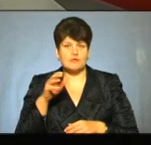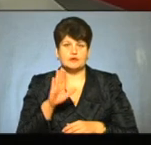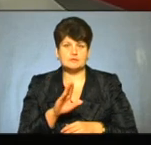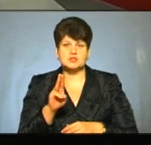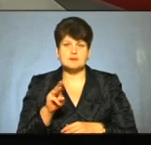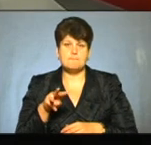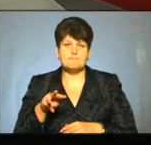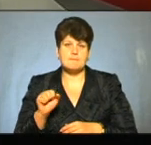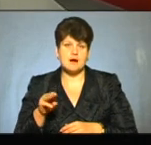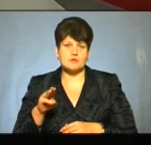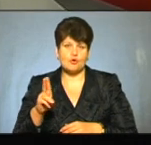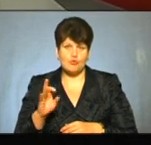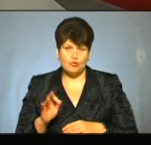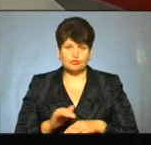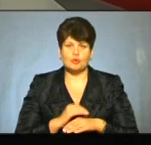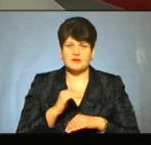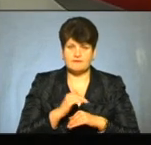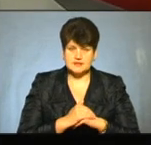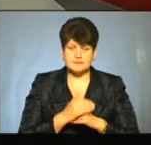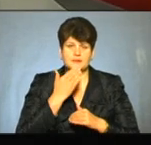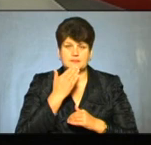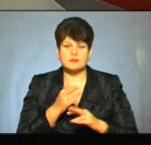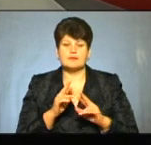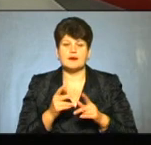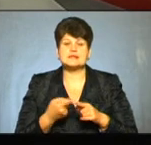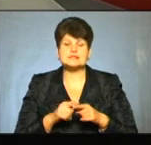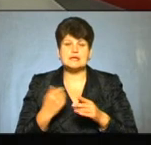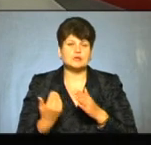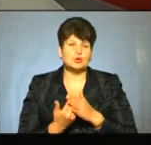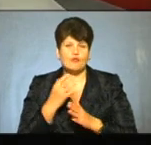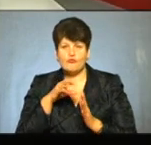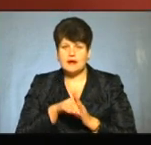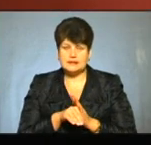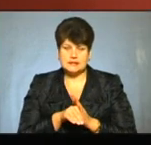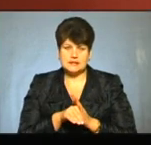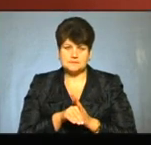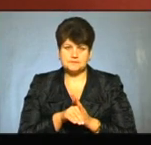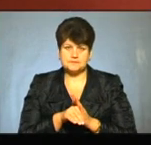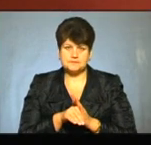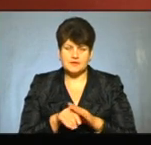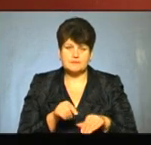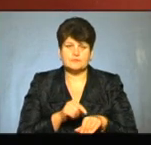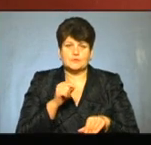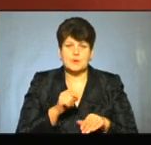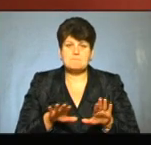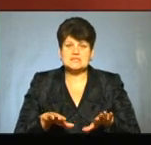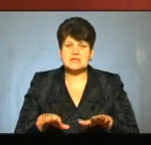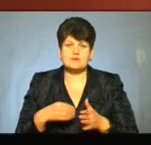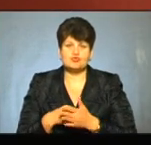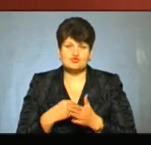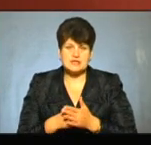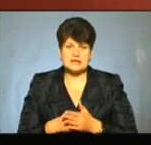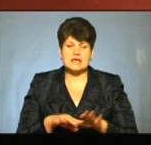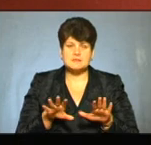Шмачко. Кажу вам, доброго вечора. Доброго вечора. Власне, запитаємо, яким чином таке нововведення позначиться на місцеві бюджети, зокрема на